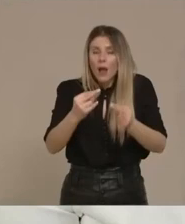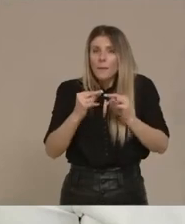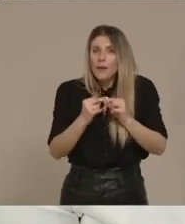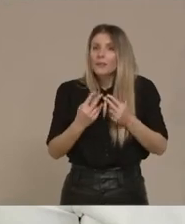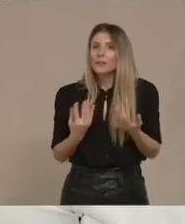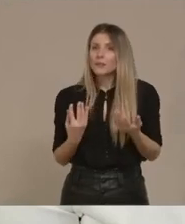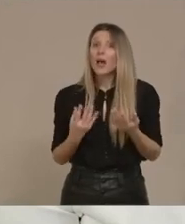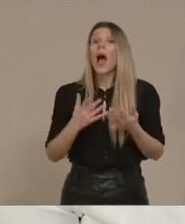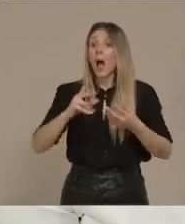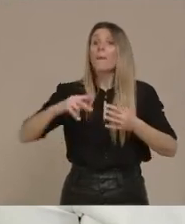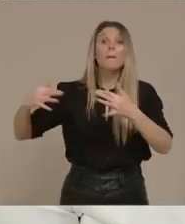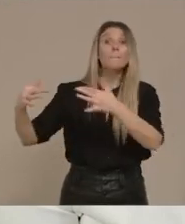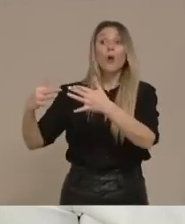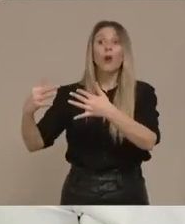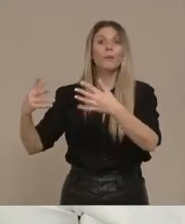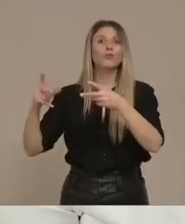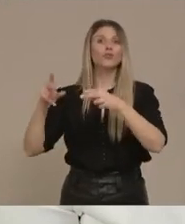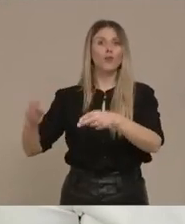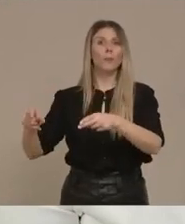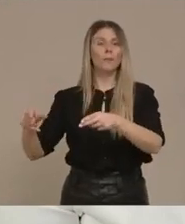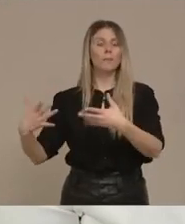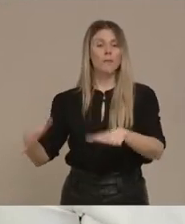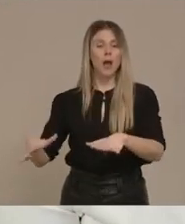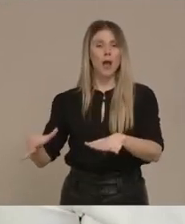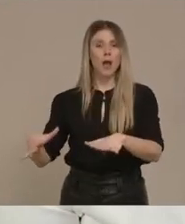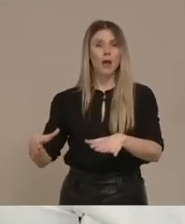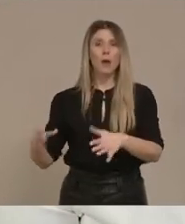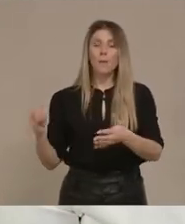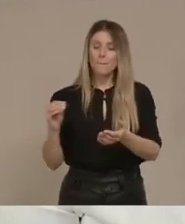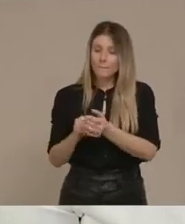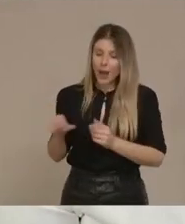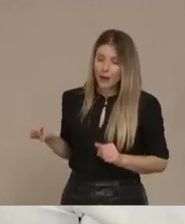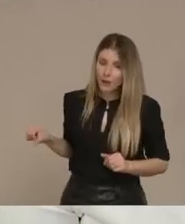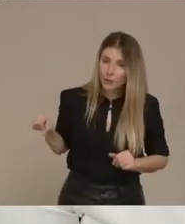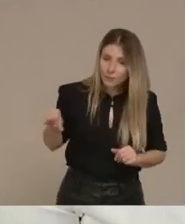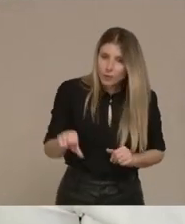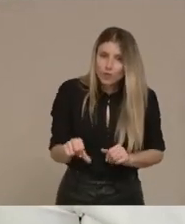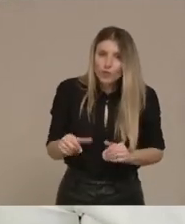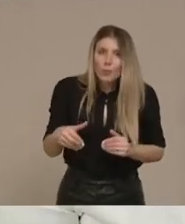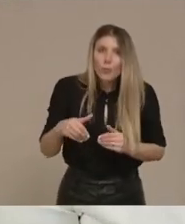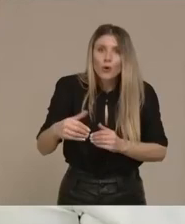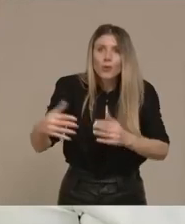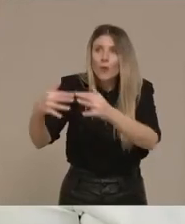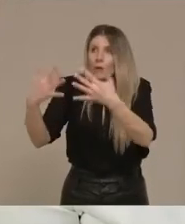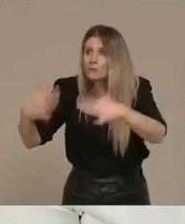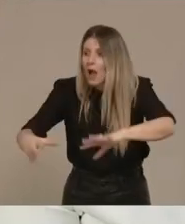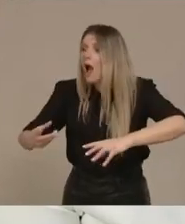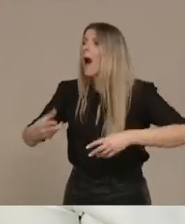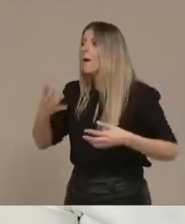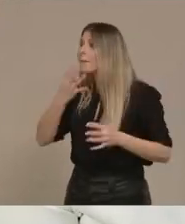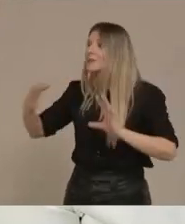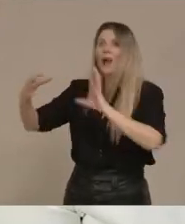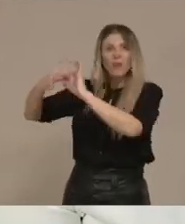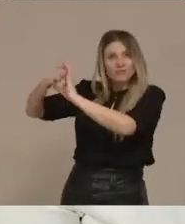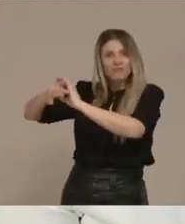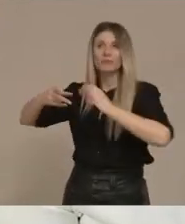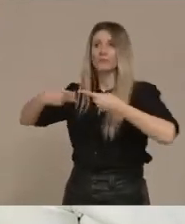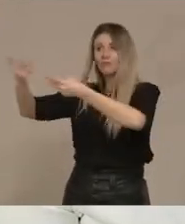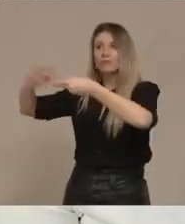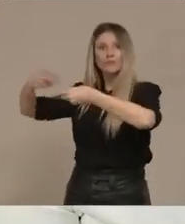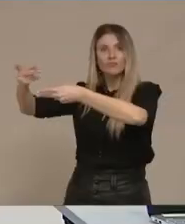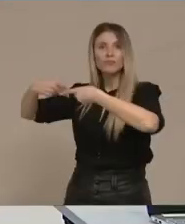θα τελειώσει Πότε θα μπορέσουμε να έχουμε και πάλι εμπορικές συναλλαγές Με τους καλύτερους πελάτες μας Σας ευχαριστώ πάρα πολύ